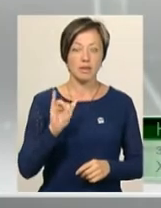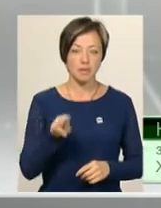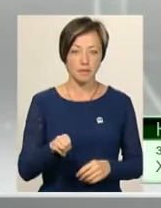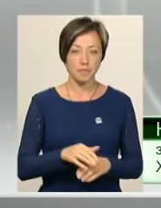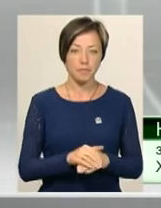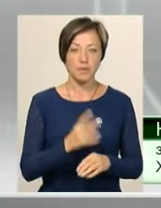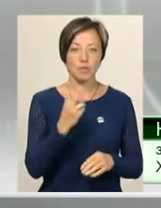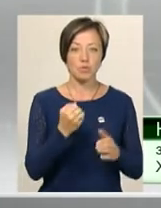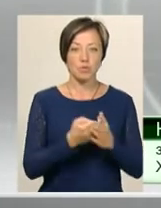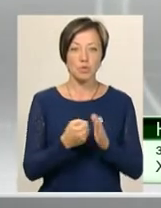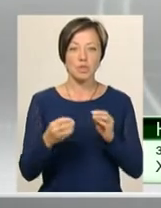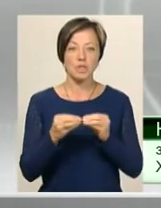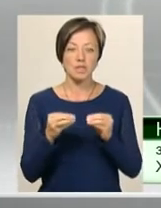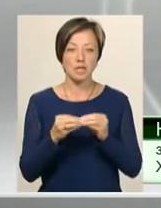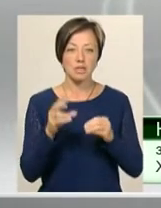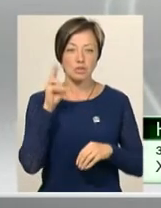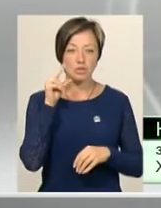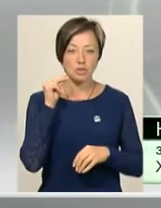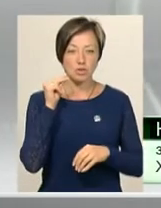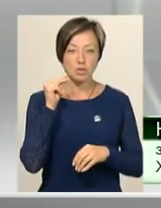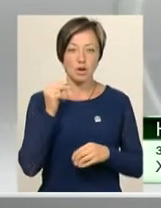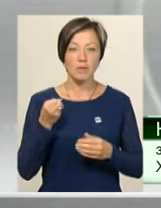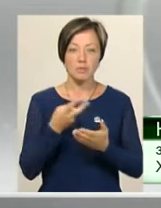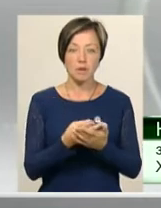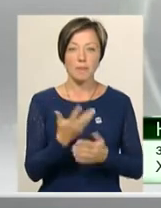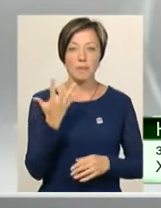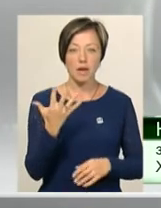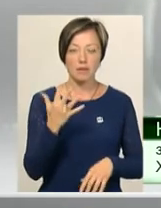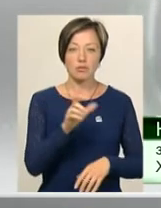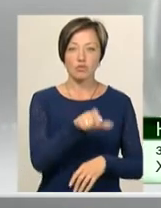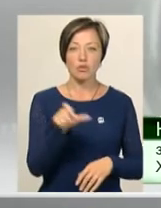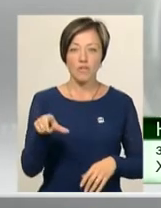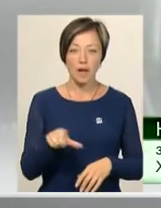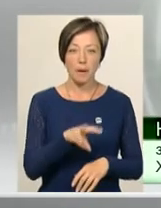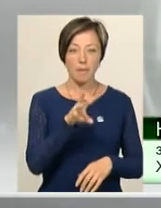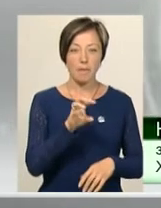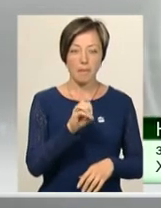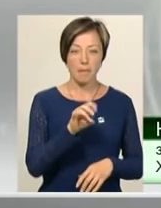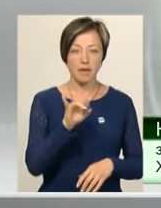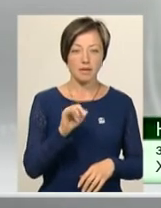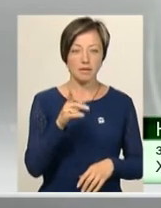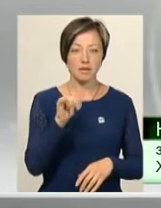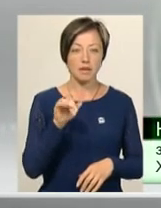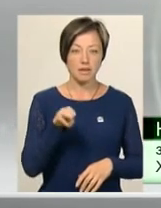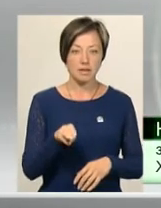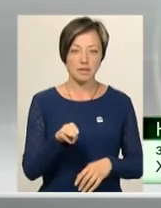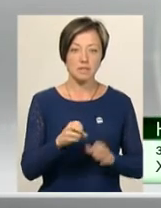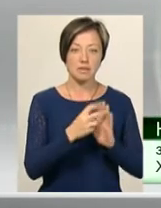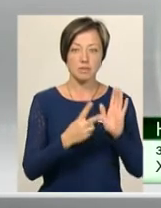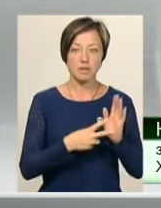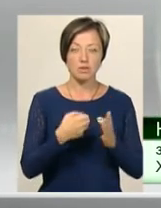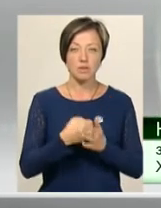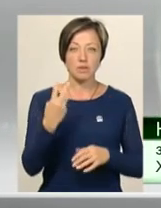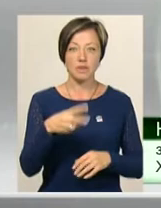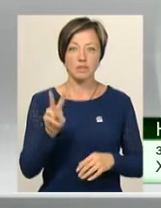2 по 10 число поступило 5 чоловік з менінгітами, а з 17 по 22 –